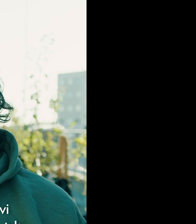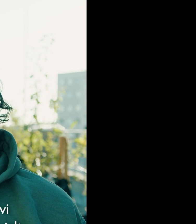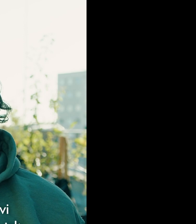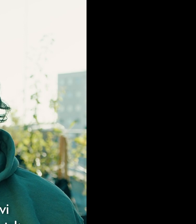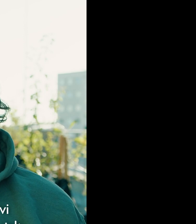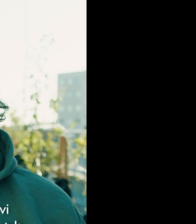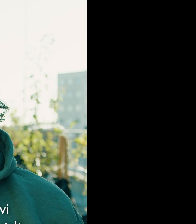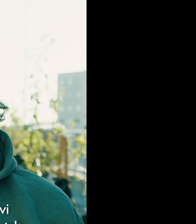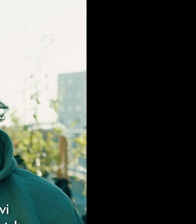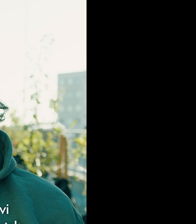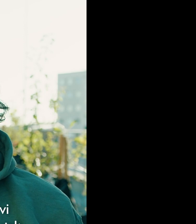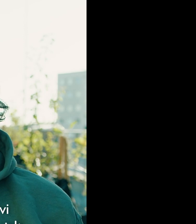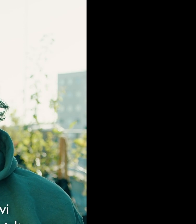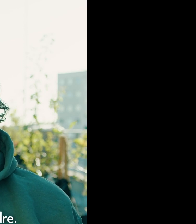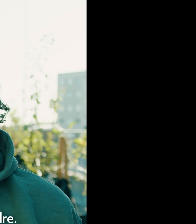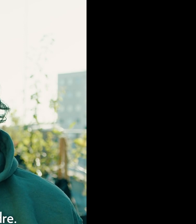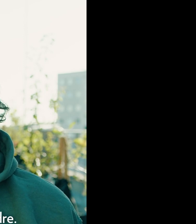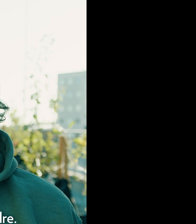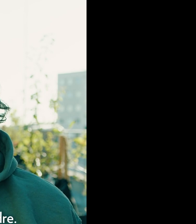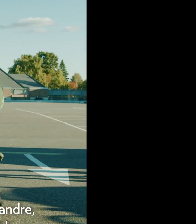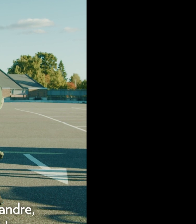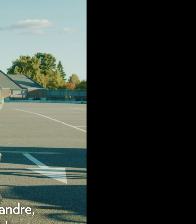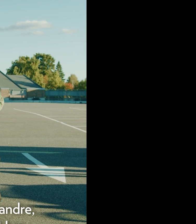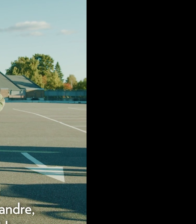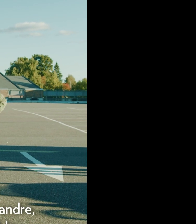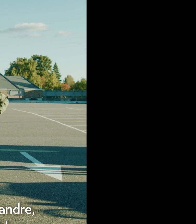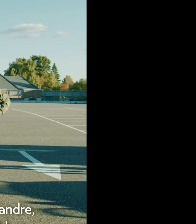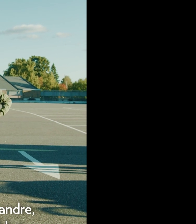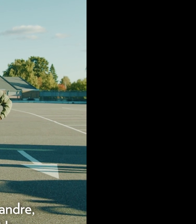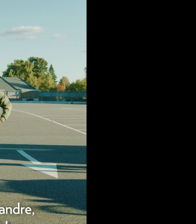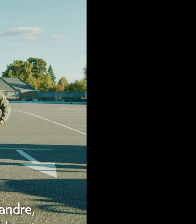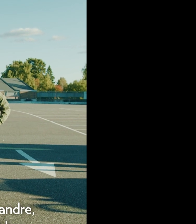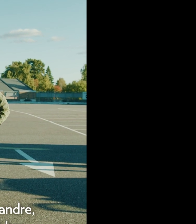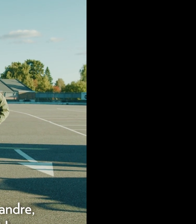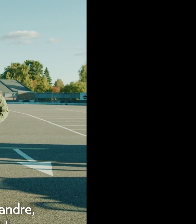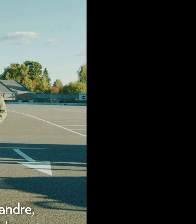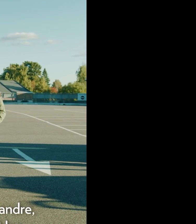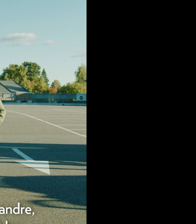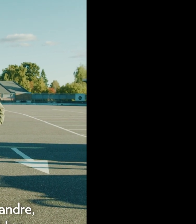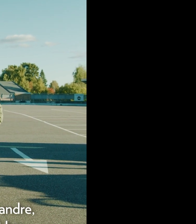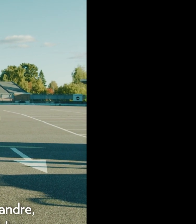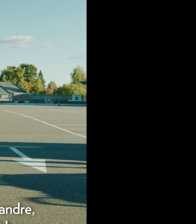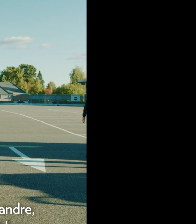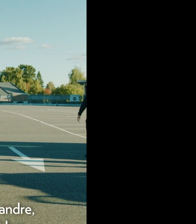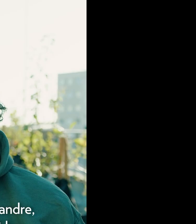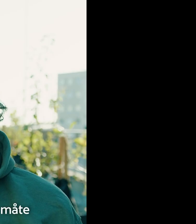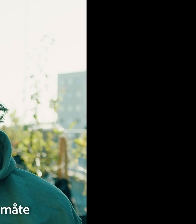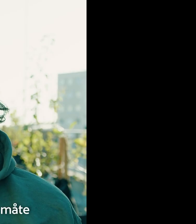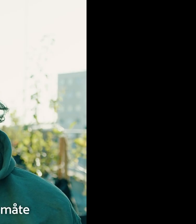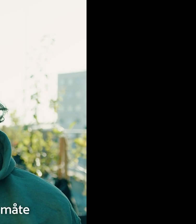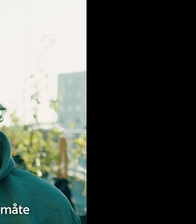Og det gjør sånn at vi skaper et veldig bra sosialt nettverk med hverandre. Før så kjente ikke vi alle hverandre. Men nå har vi hatt et så bra